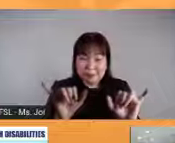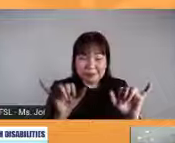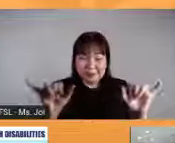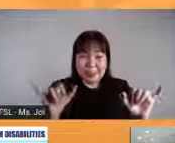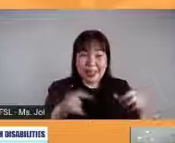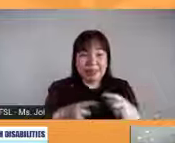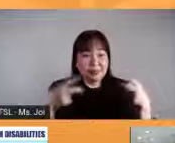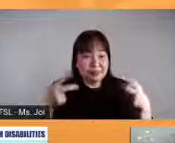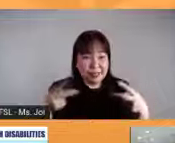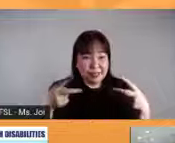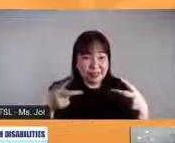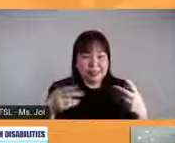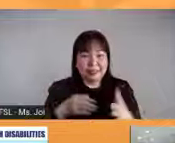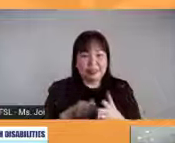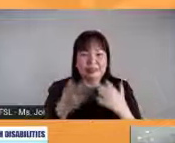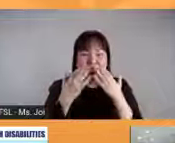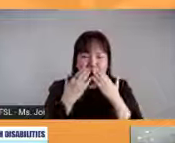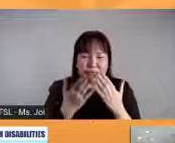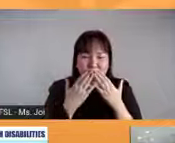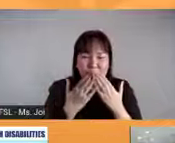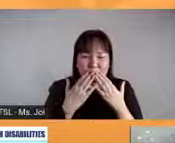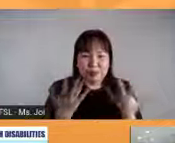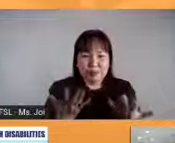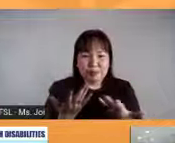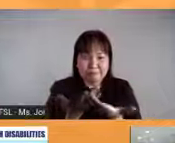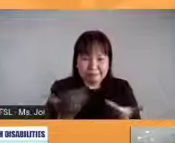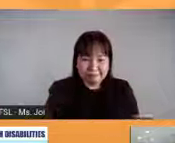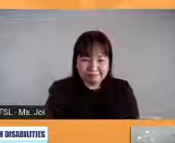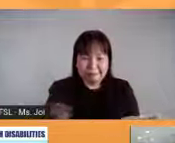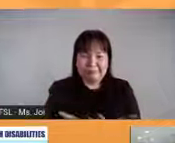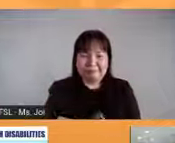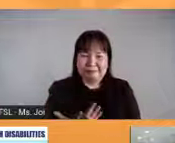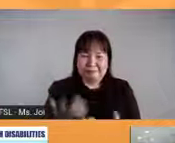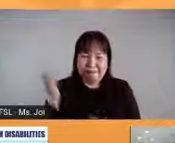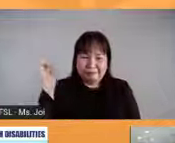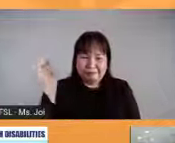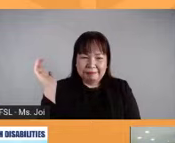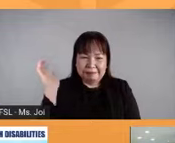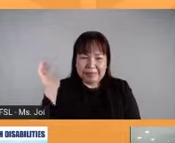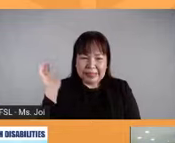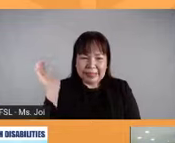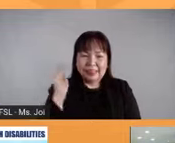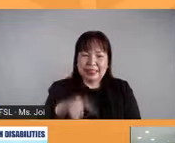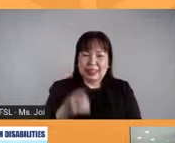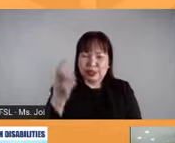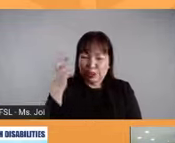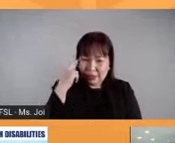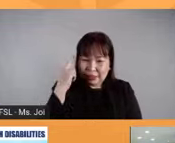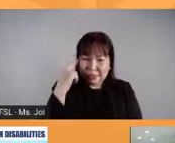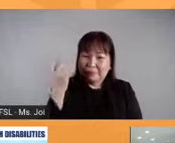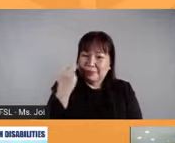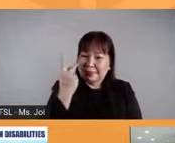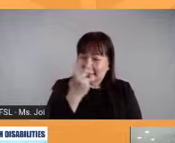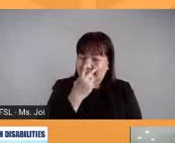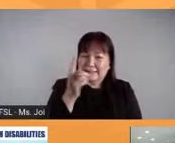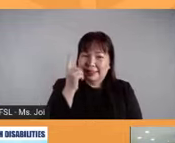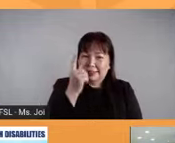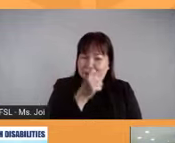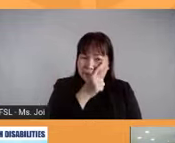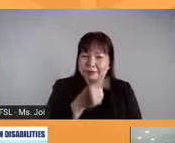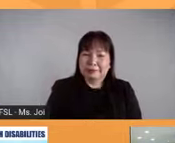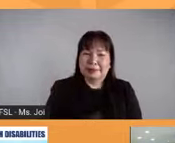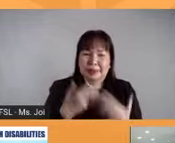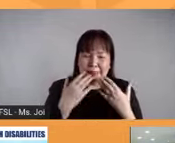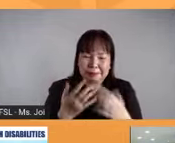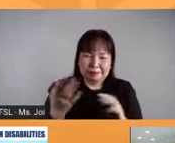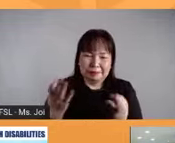tayong second part maraming salamat pong muli sa ating mga panauhin na sina Sir Ranil Miss Chrissy at Sir Lauro pati na rin sa ating